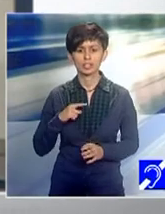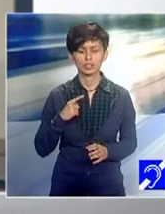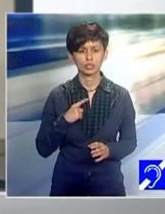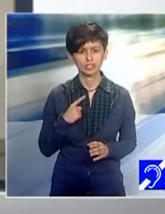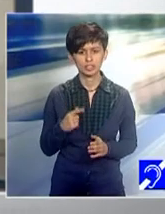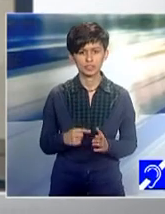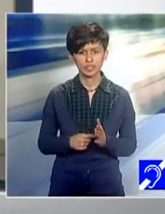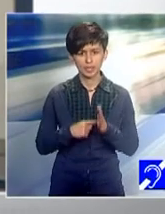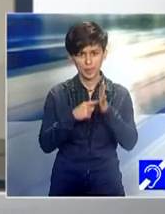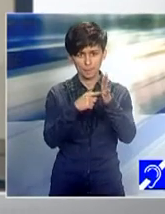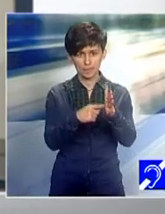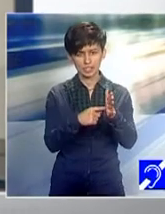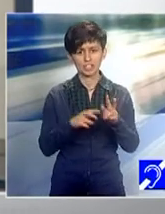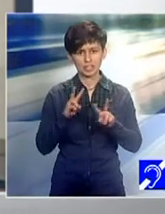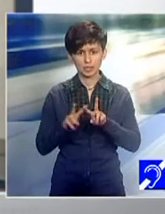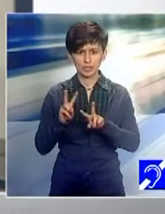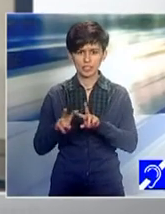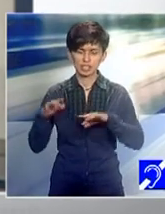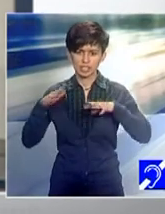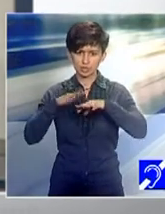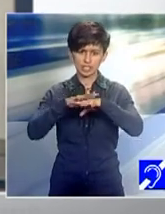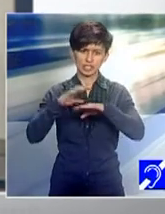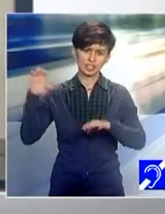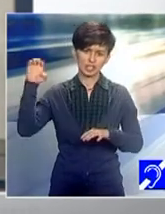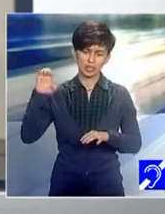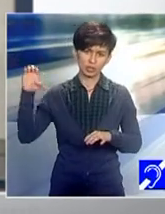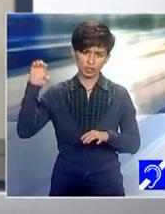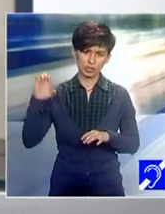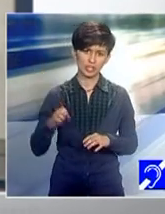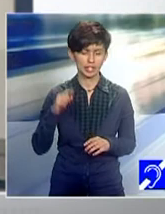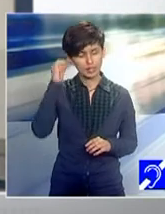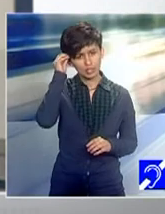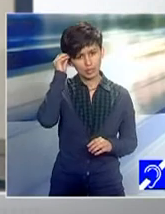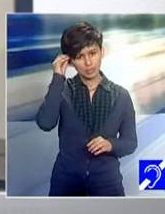pe site-ul rețelei europene, Memorie și Solidaritate,